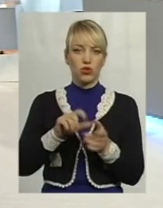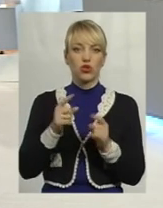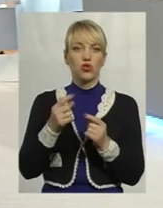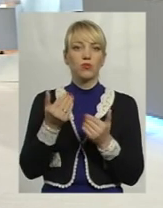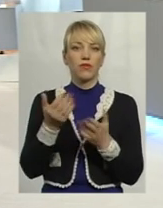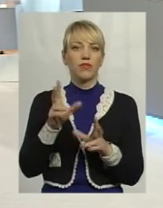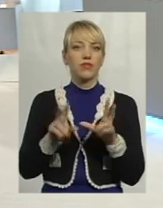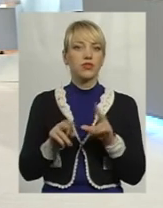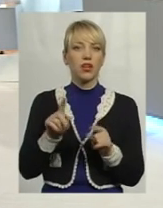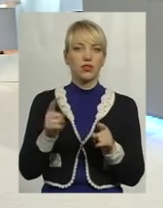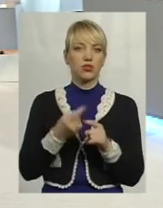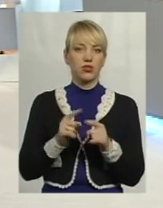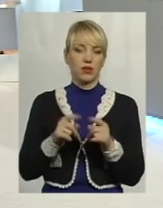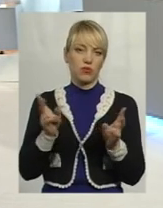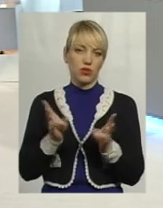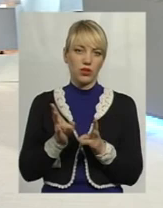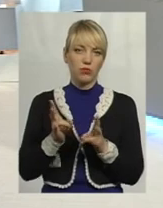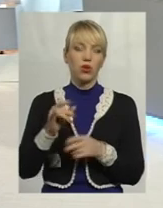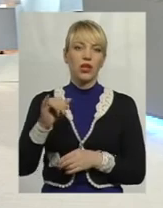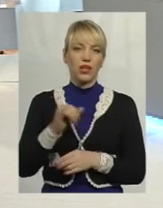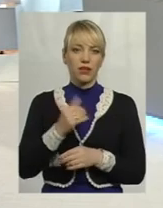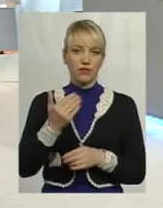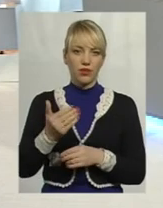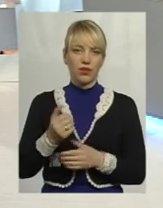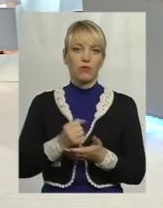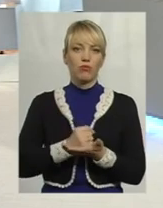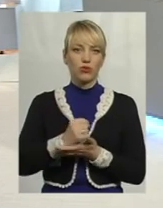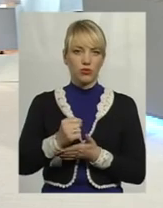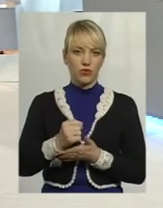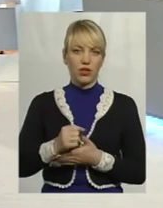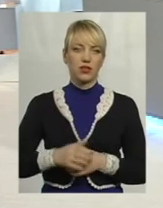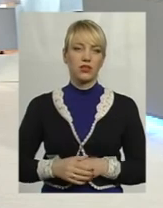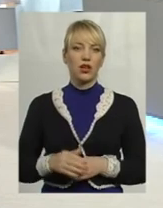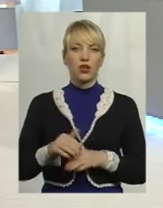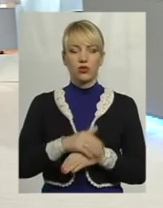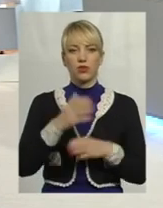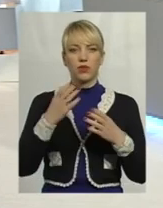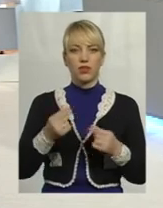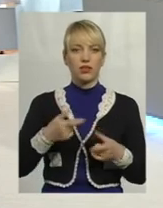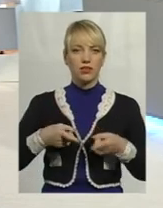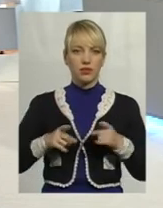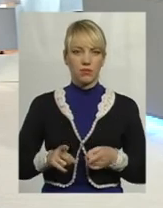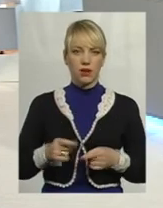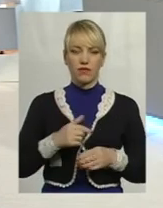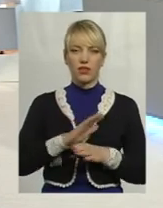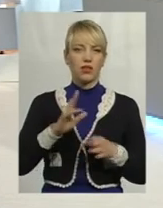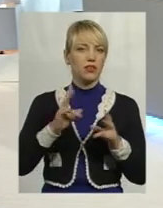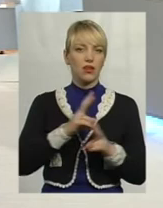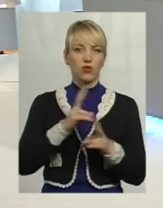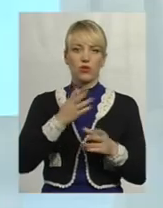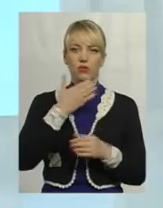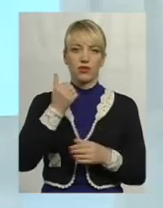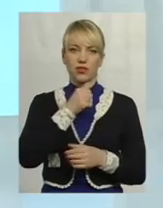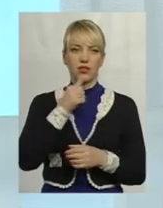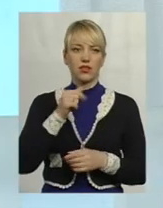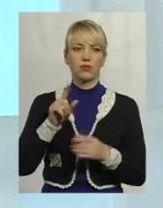вважаєте, що це потрібно і ви просуваєте цей проєкт? Доброго дня! Насправді, не для кого не є секретом, що